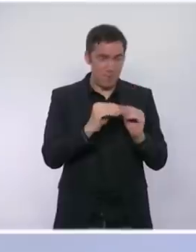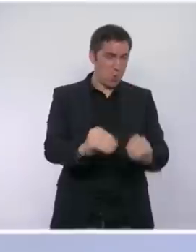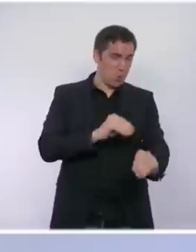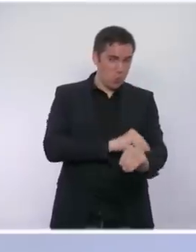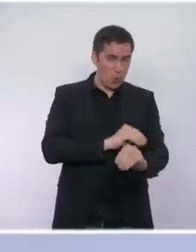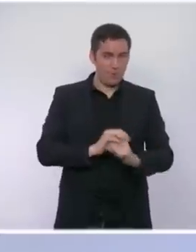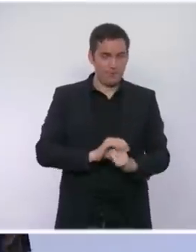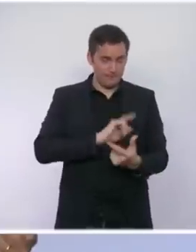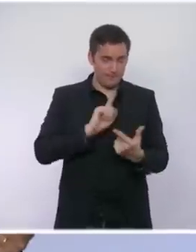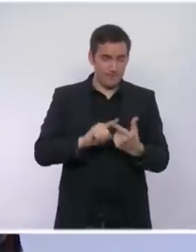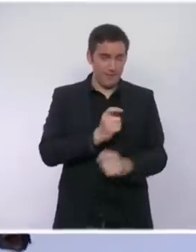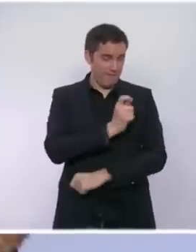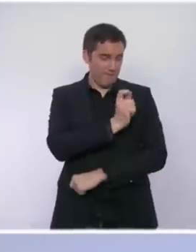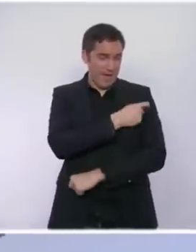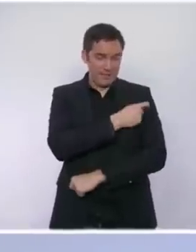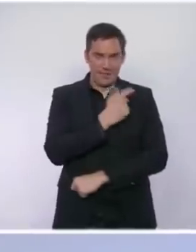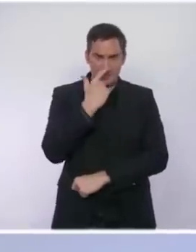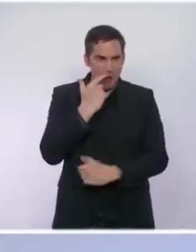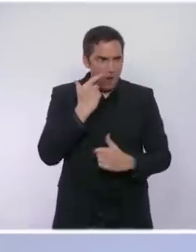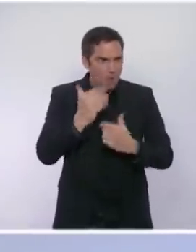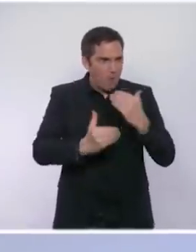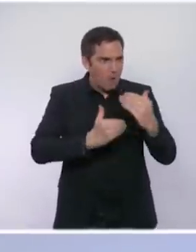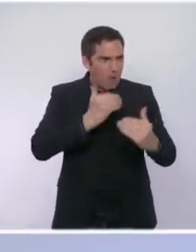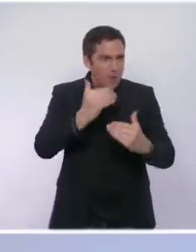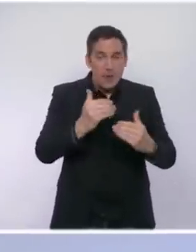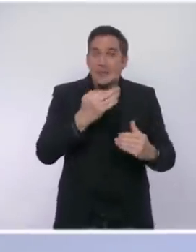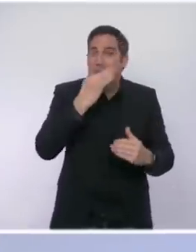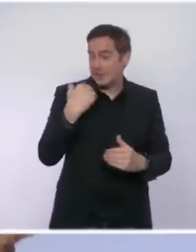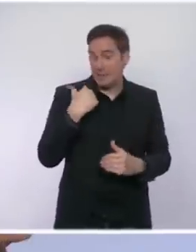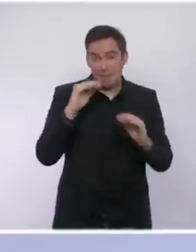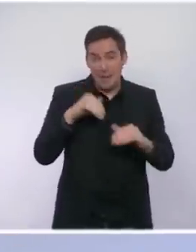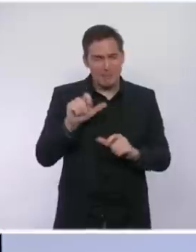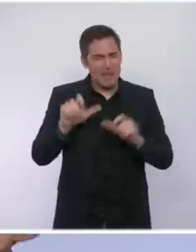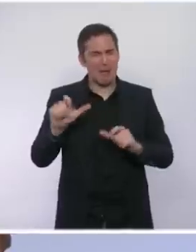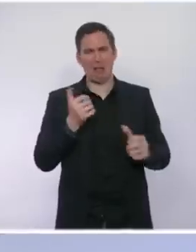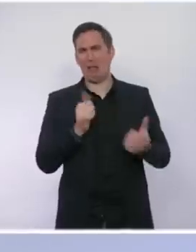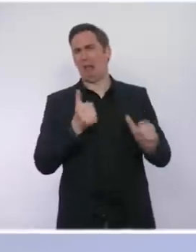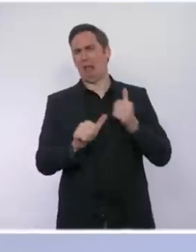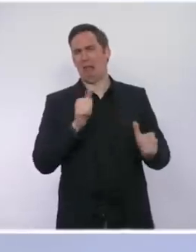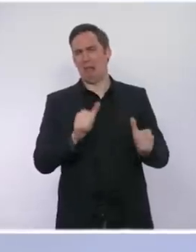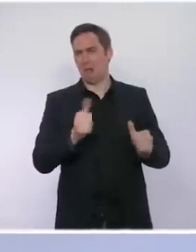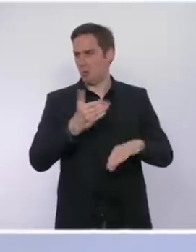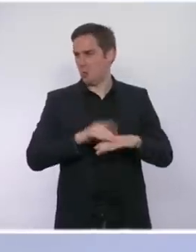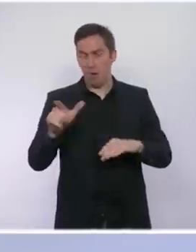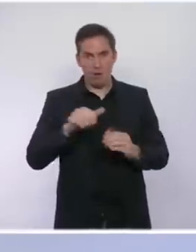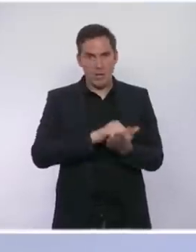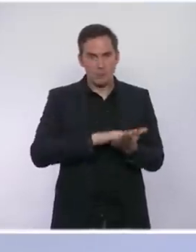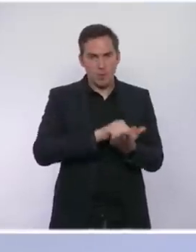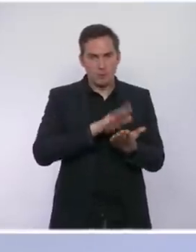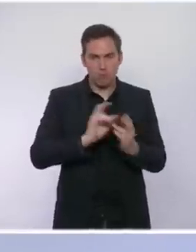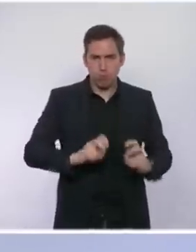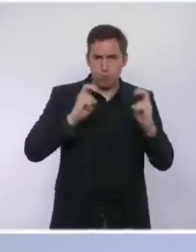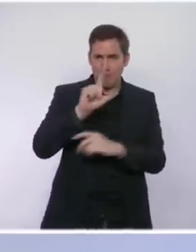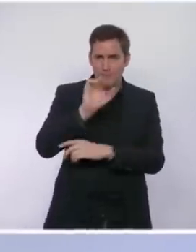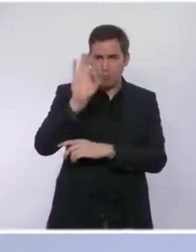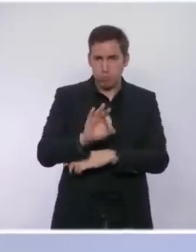remarquable qui continue à progresser puisque les rendez-vous pour avoir une première injection ont augmenté de 20 %, ce qui est un très bon signe. Puis l'avance que nous avons aussi sur un certain